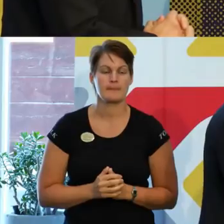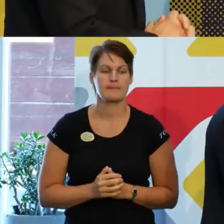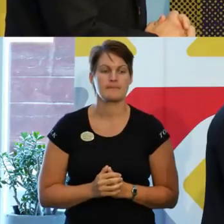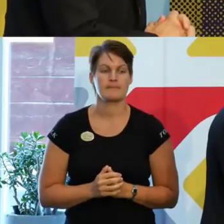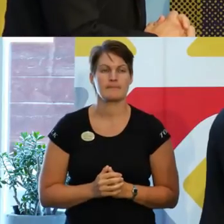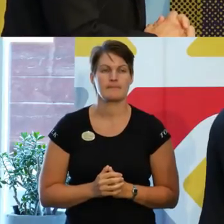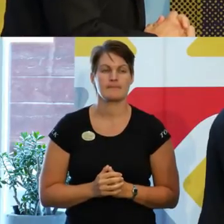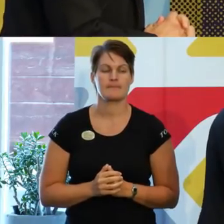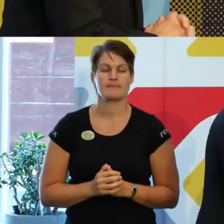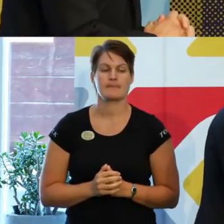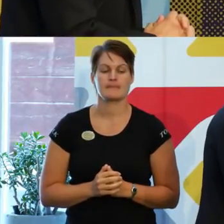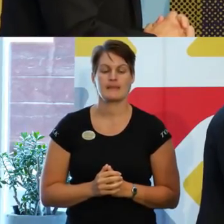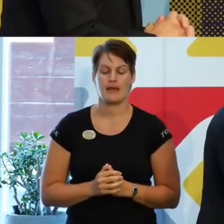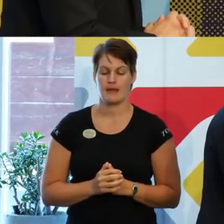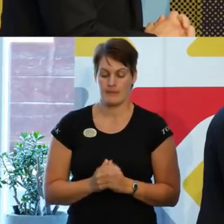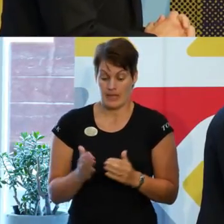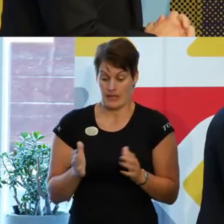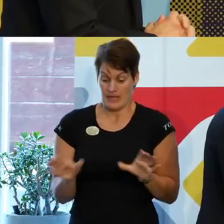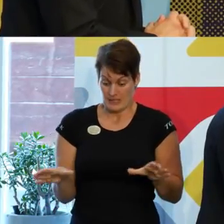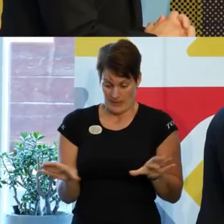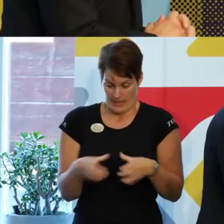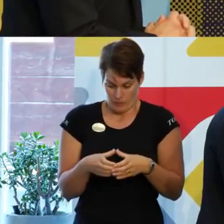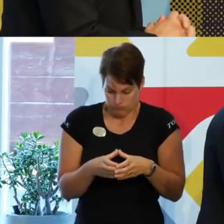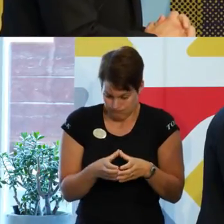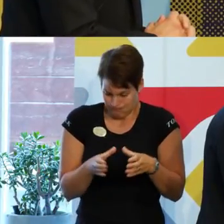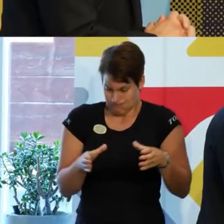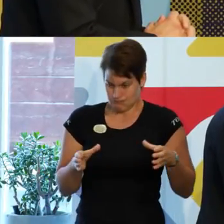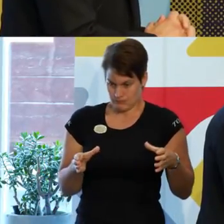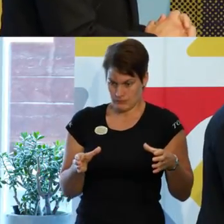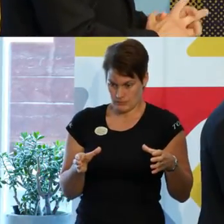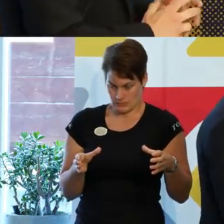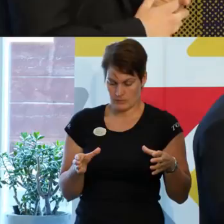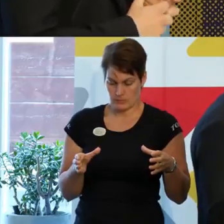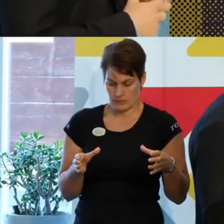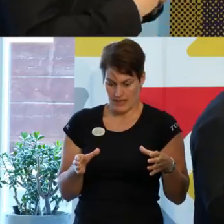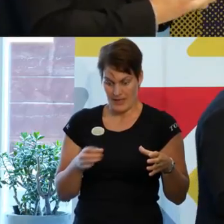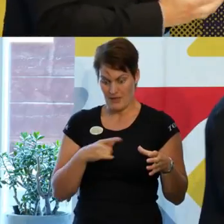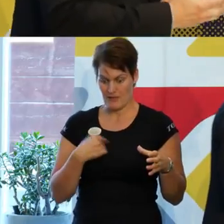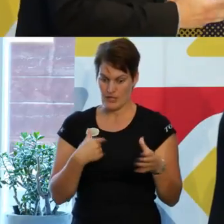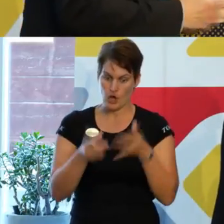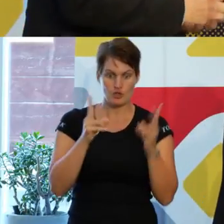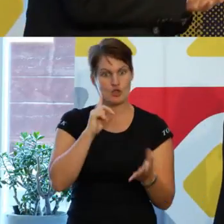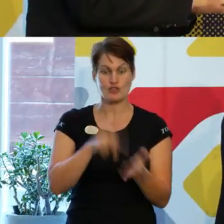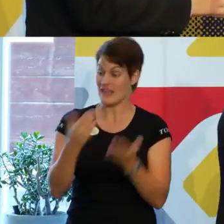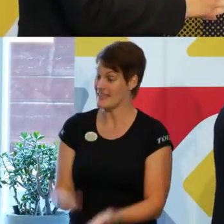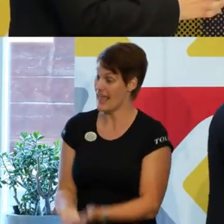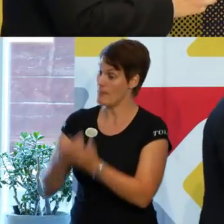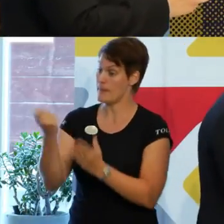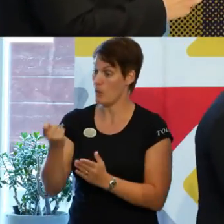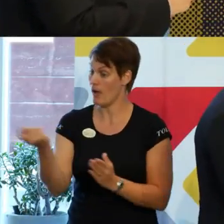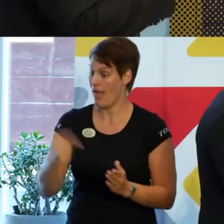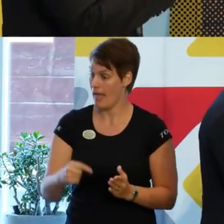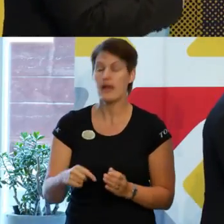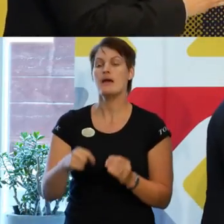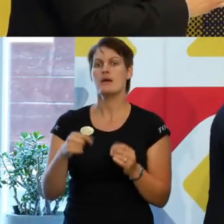ett breddat innanförskap så är ju inte det någonting som vi ser som vi gör för att hjälpa någon av en förutsättning för